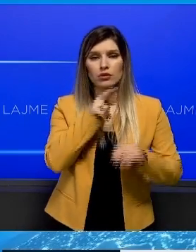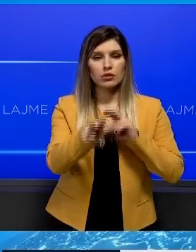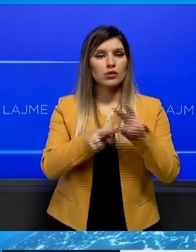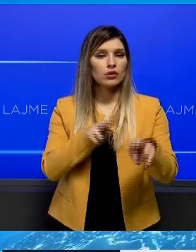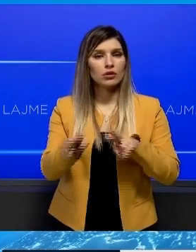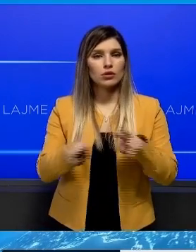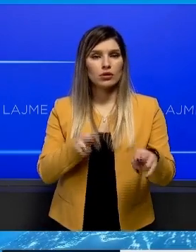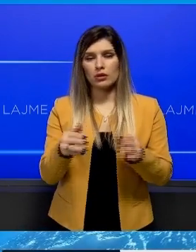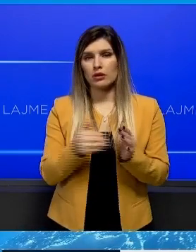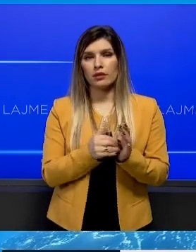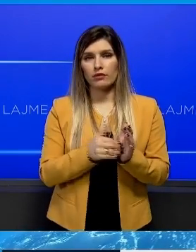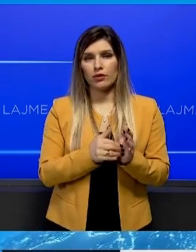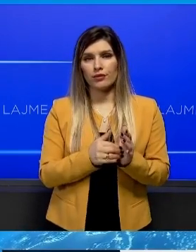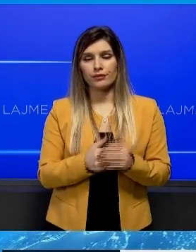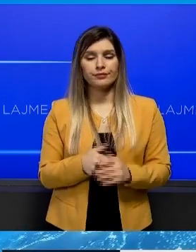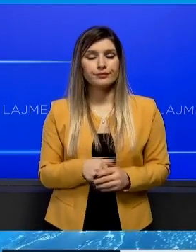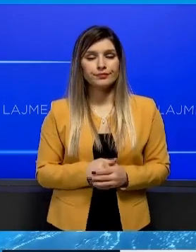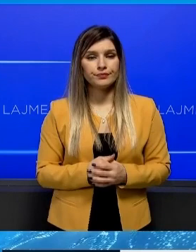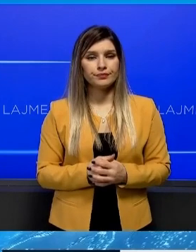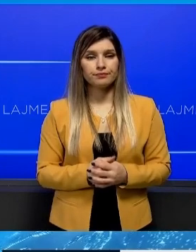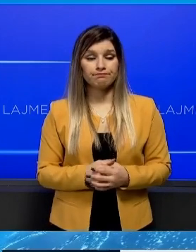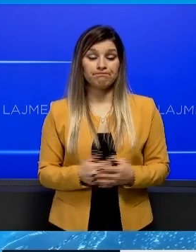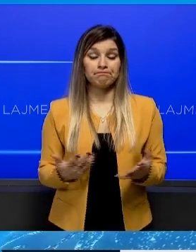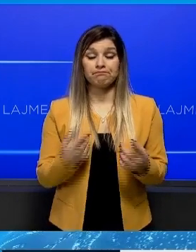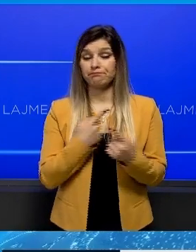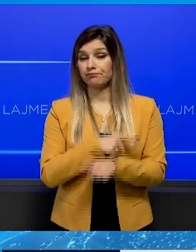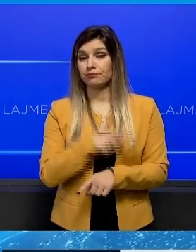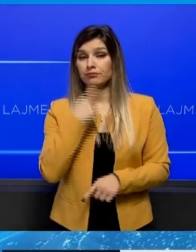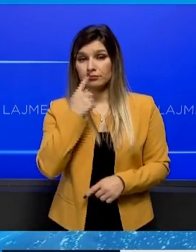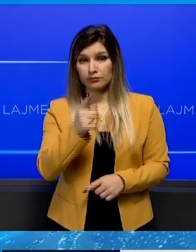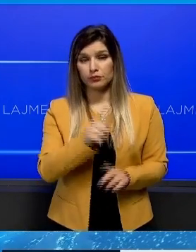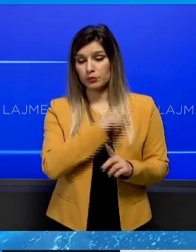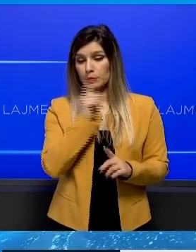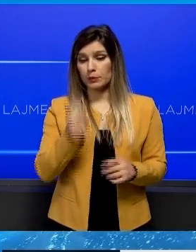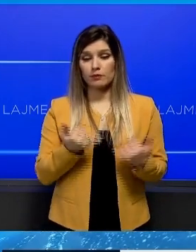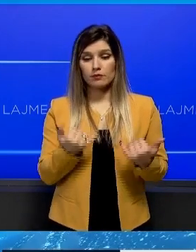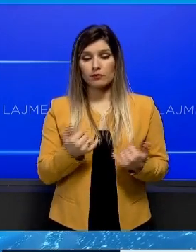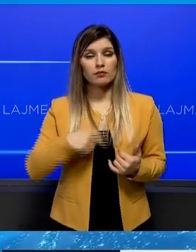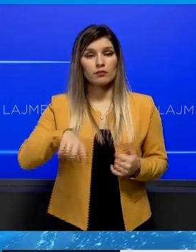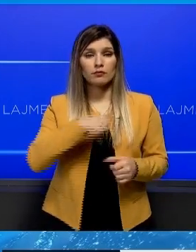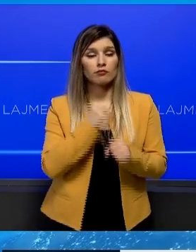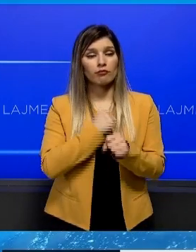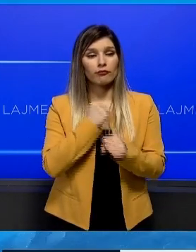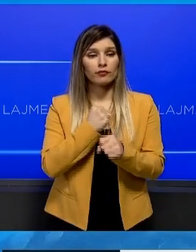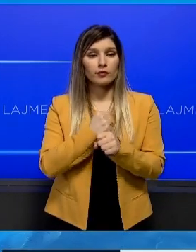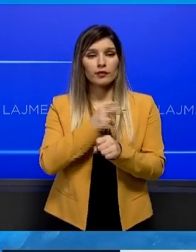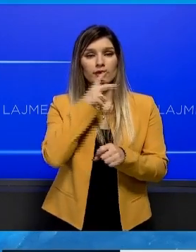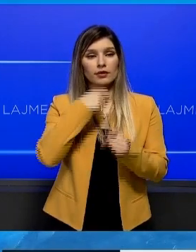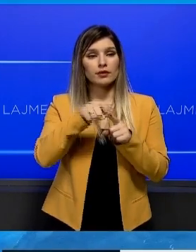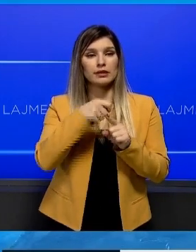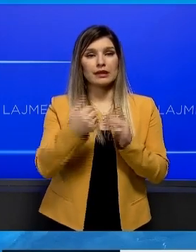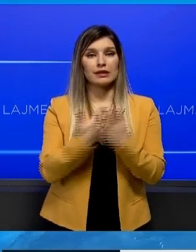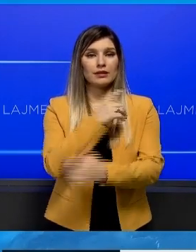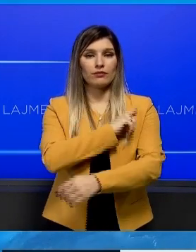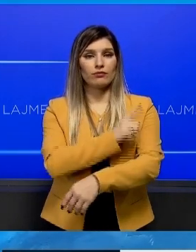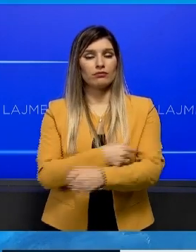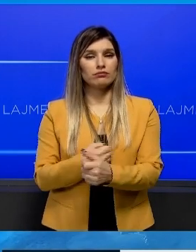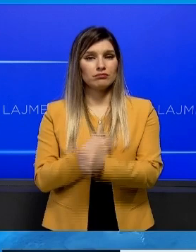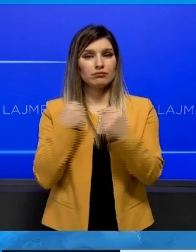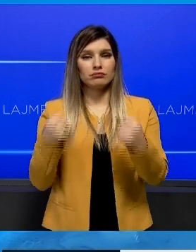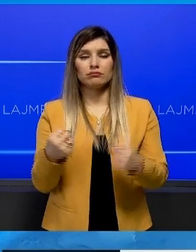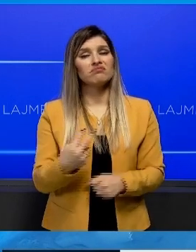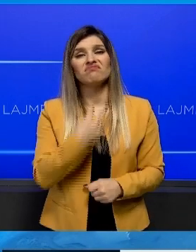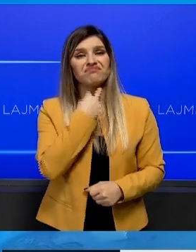për ngrohje. Fatkeqësisht, dherëme tani kemi dështu nëndërtimin e kapacitetetve treja, edhe